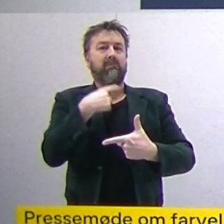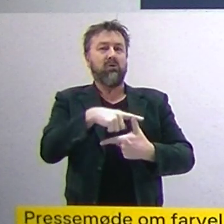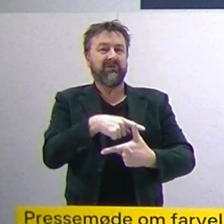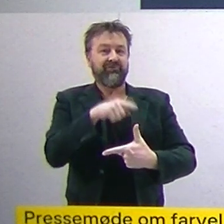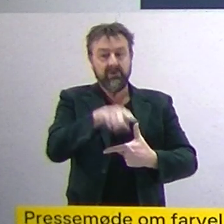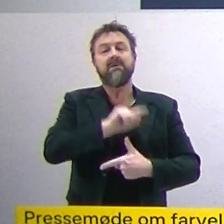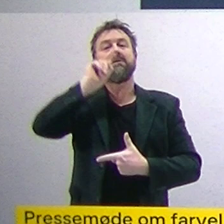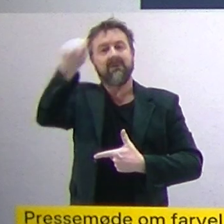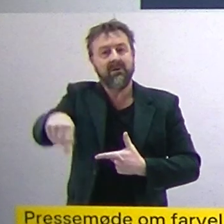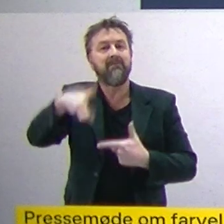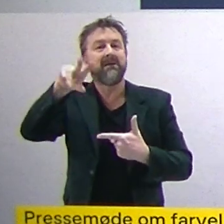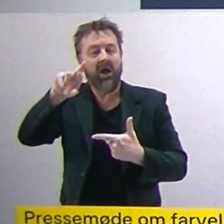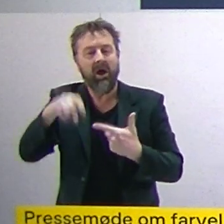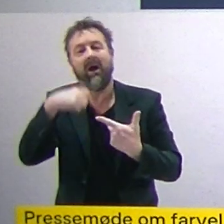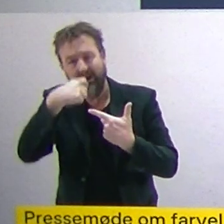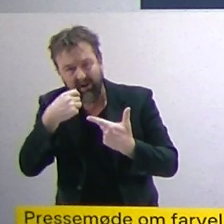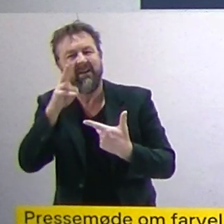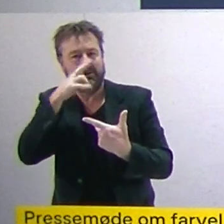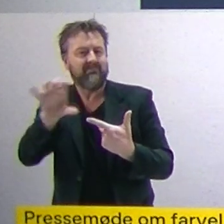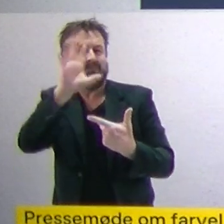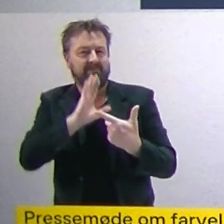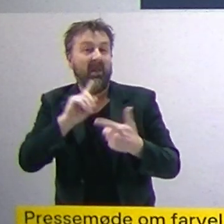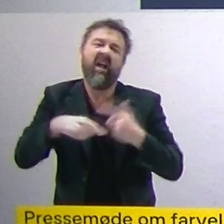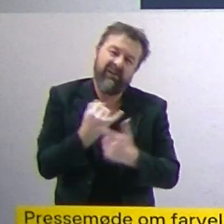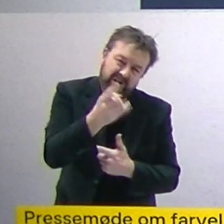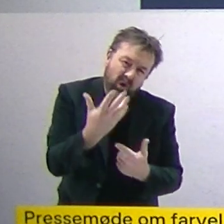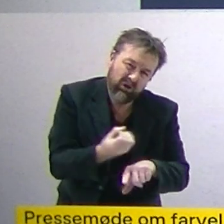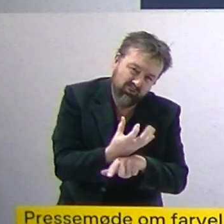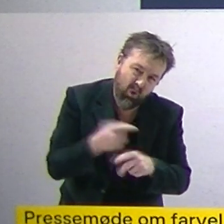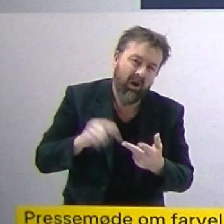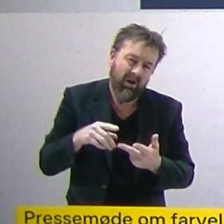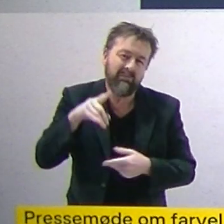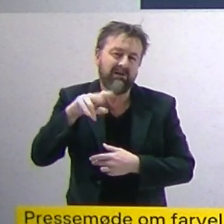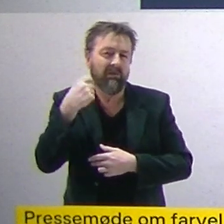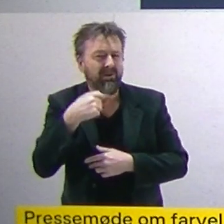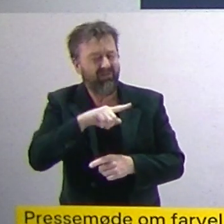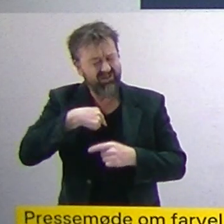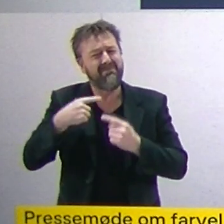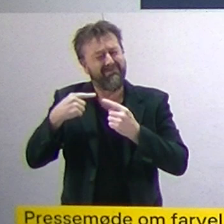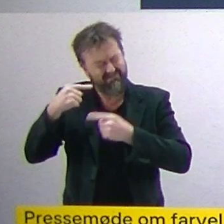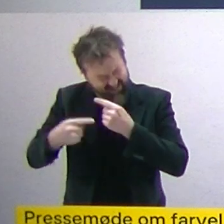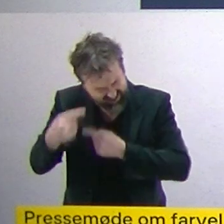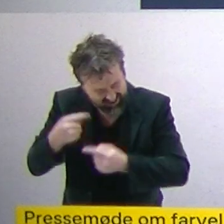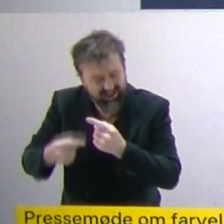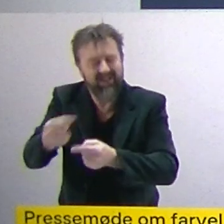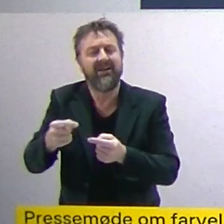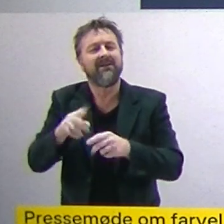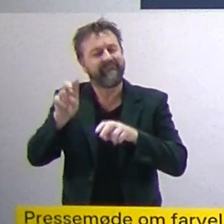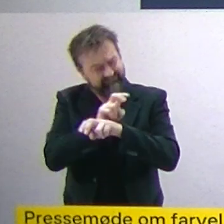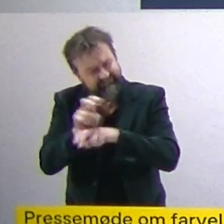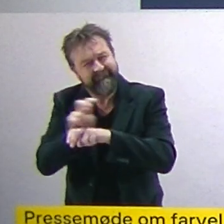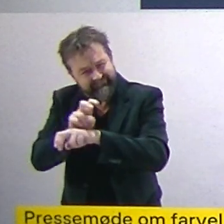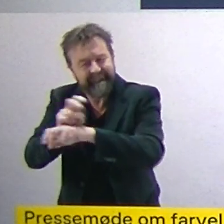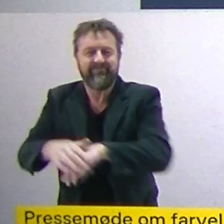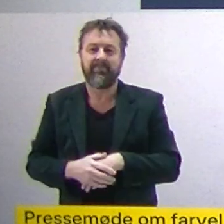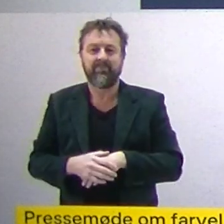har symptomer. Så vi fortsætter med en stærk epidemiovervågning, som tager udgangspunkt selvfølgelig i vores nationale data, men også